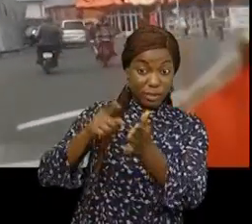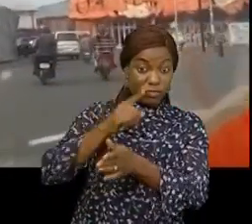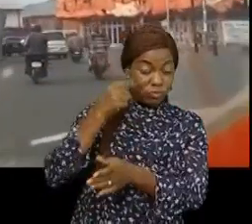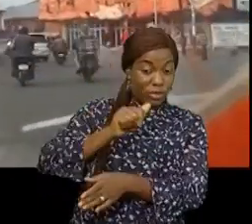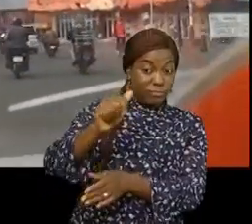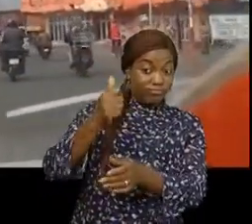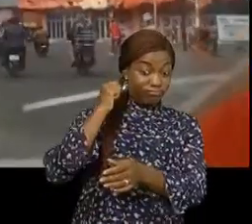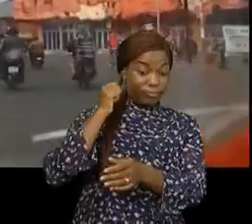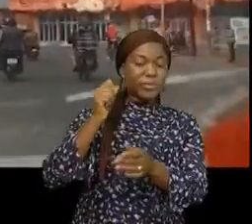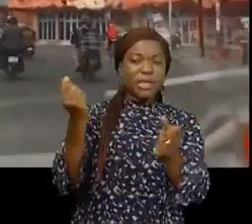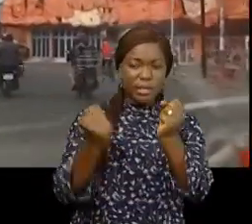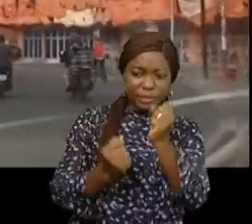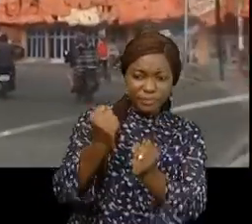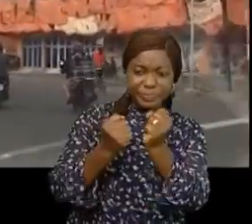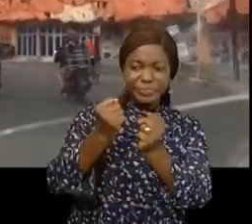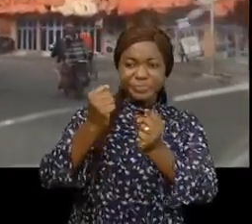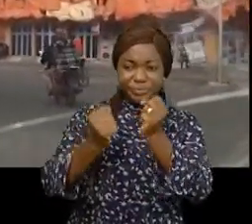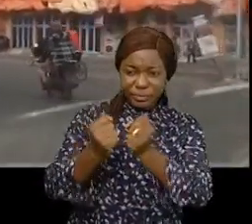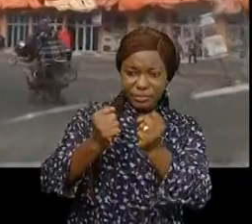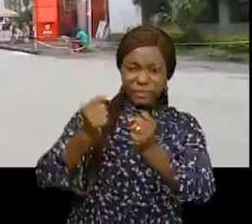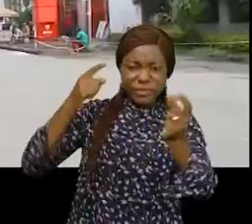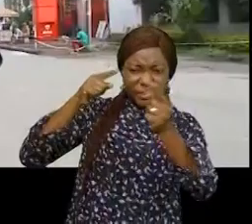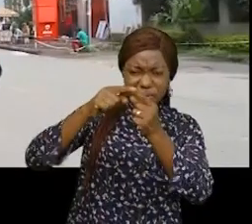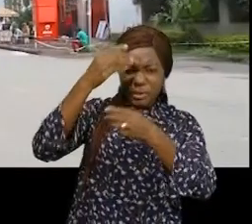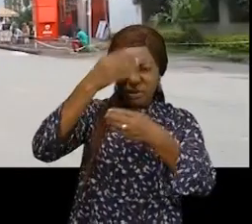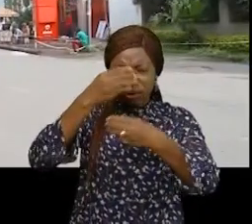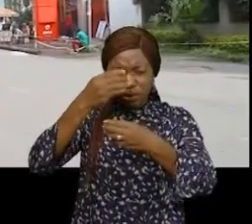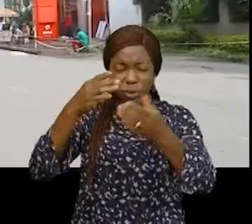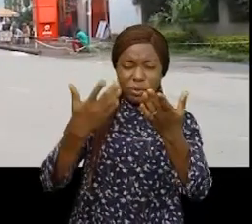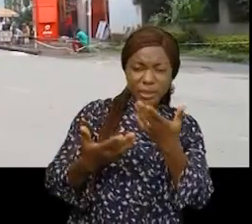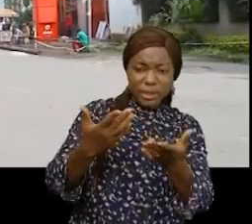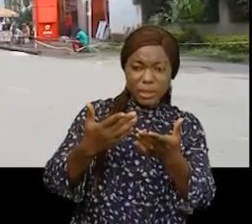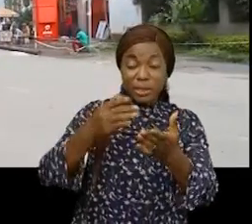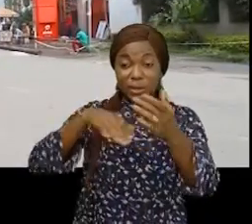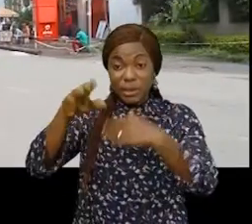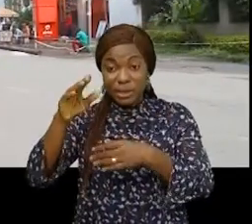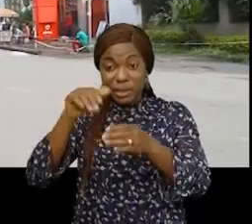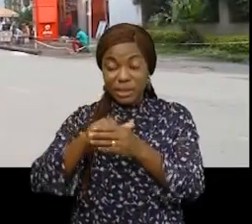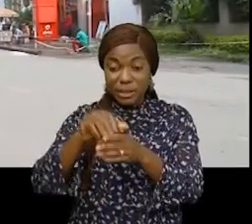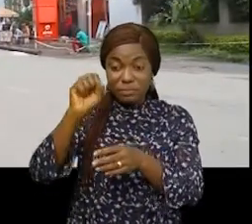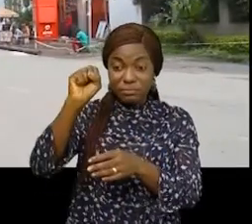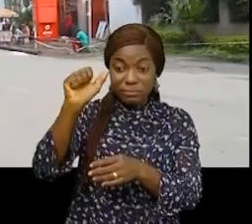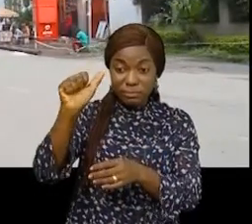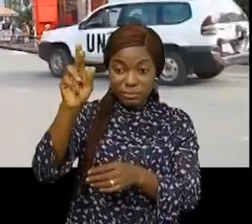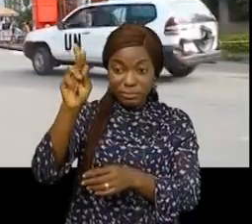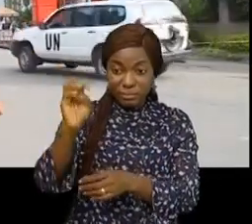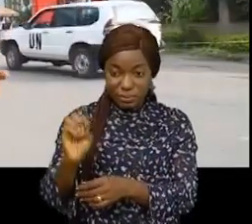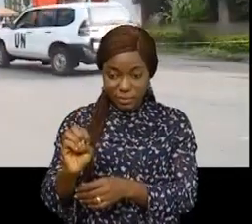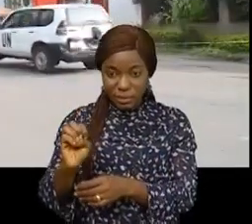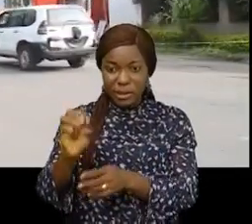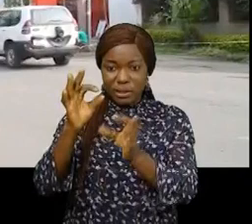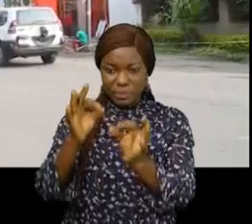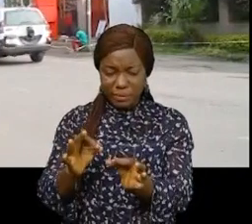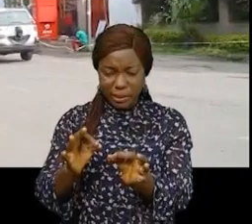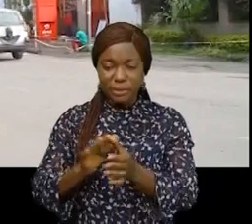des véhicules soit vers le Rwanda, soit vers Saké, et la ville est en train d'être évacuée. C'est que des